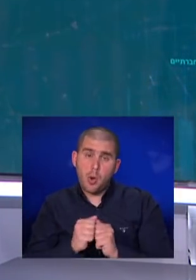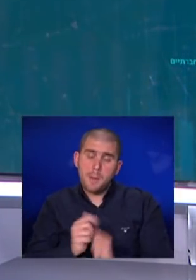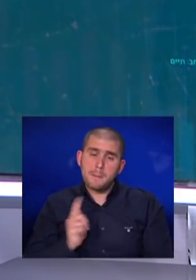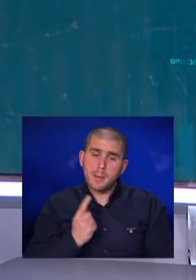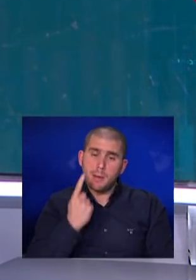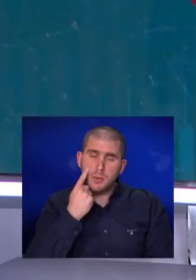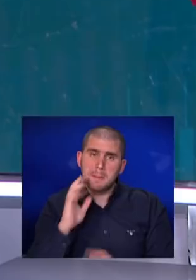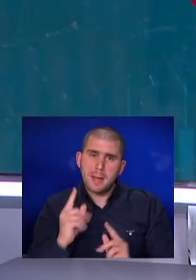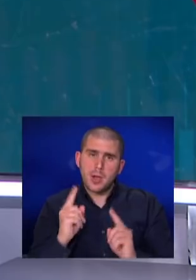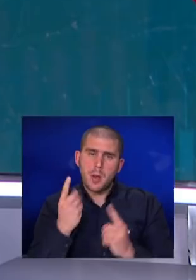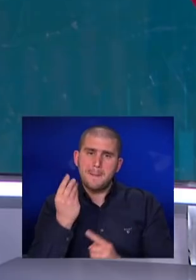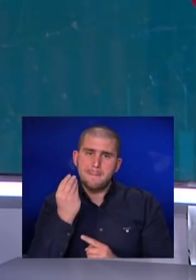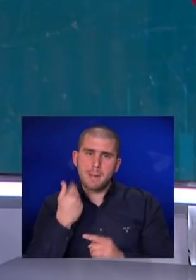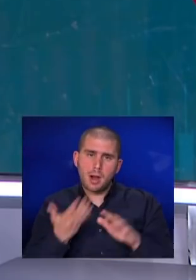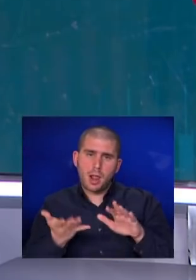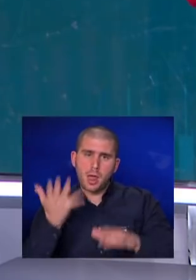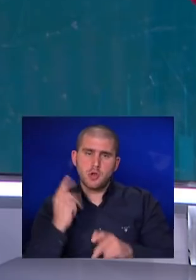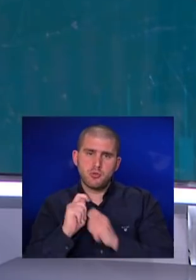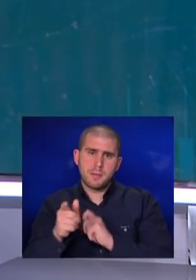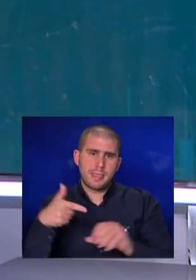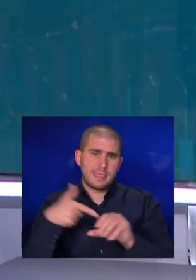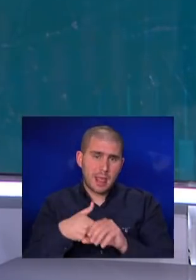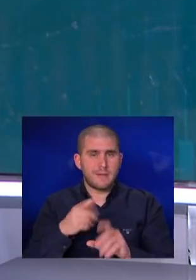תודה רבה.